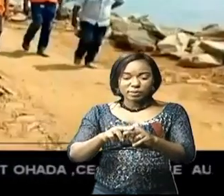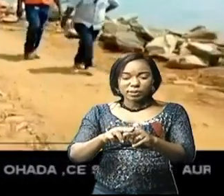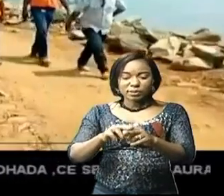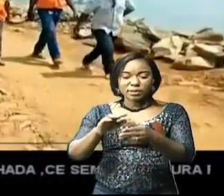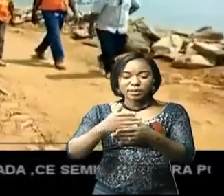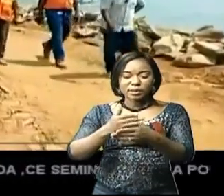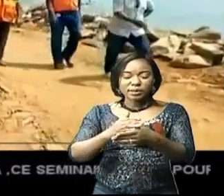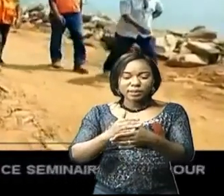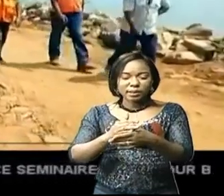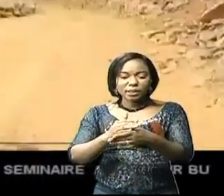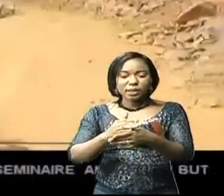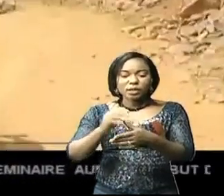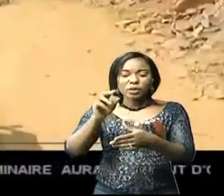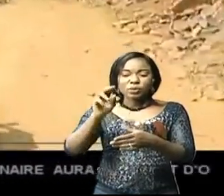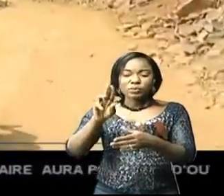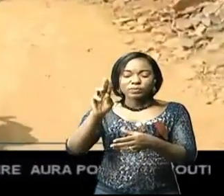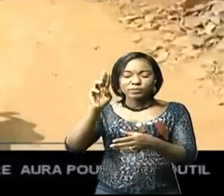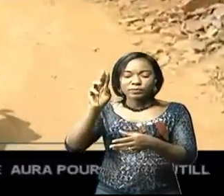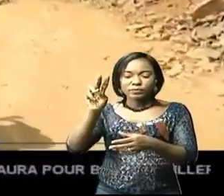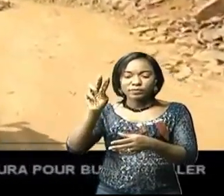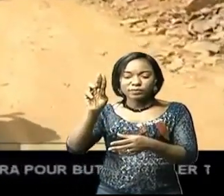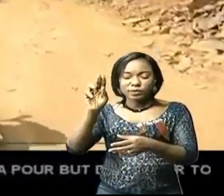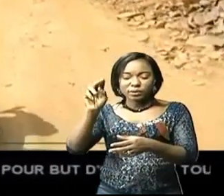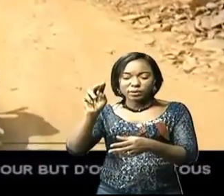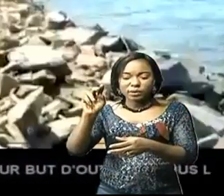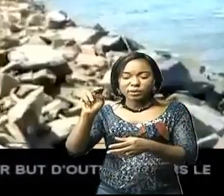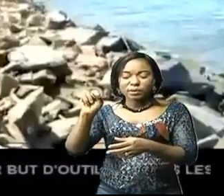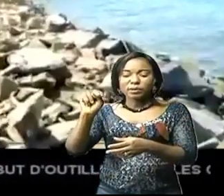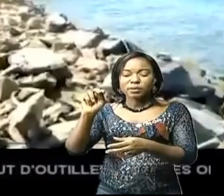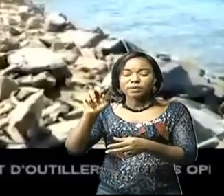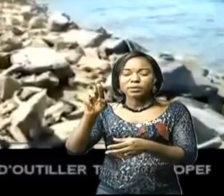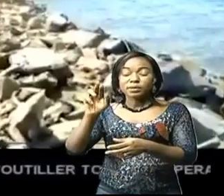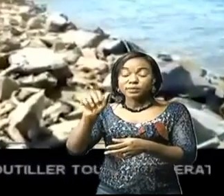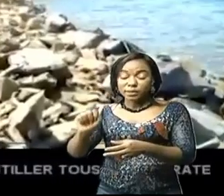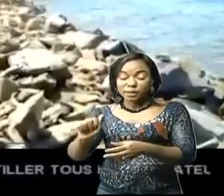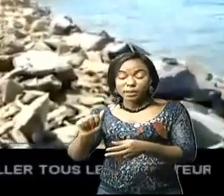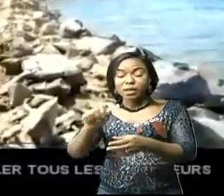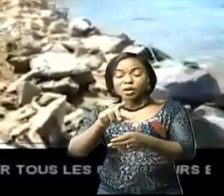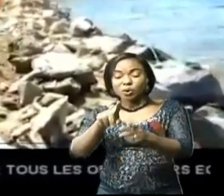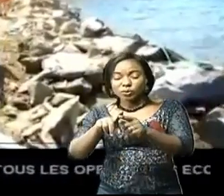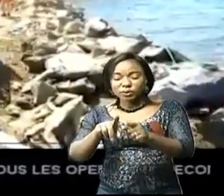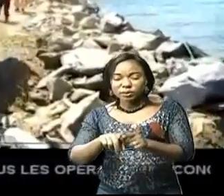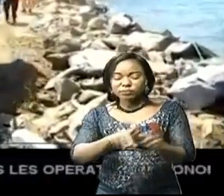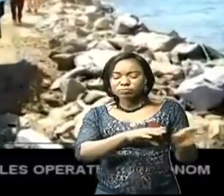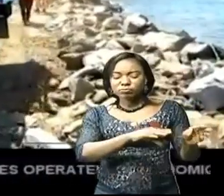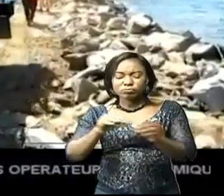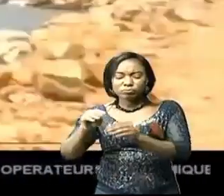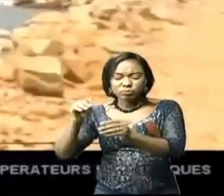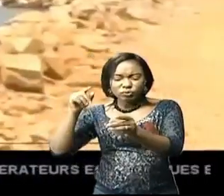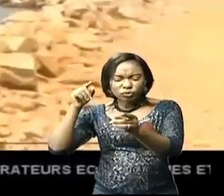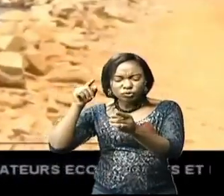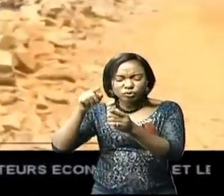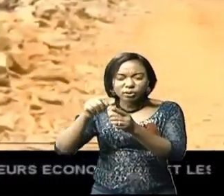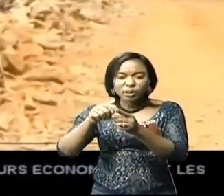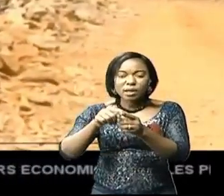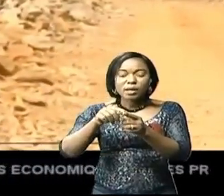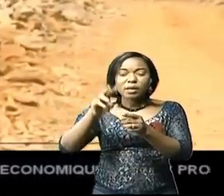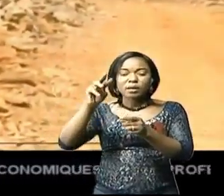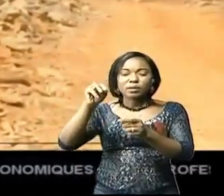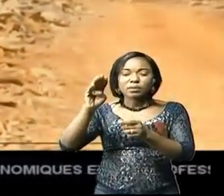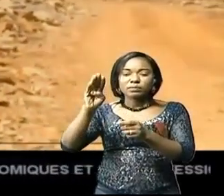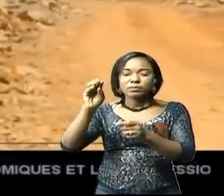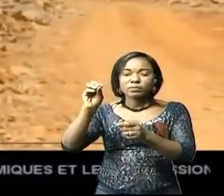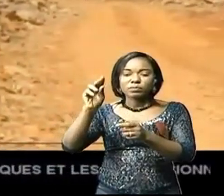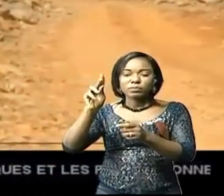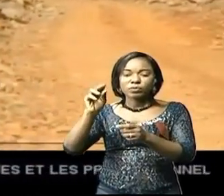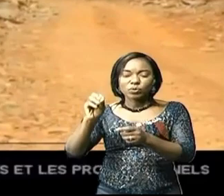Des motos, des vélos ainsi que d'autres petits engins motorisés qui quittent au virage jusqu'à Mboko sans risque de tomber